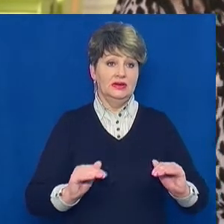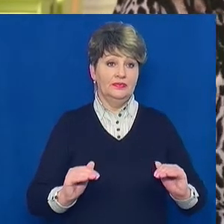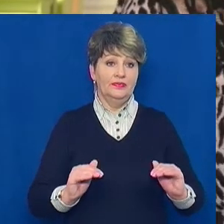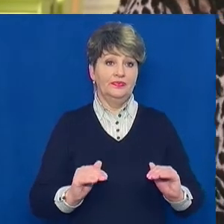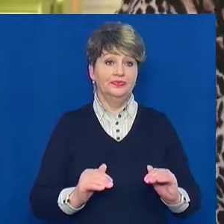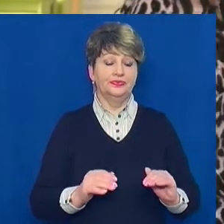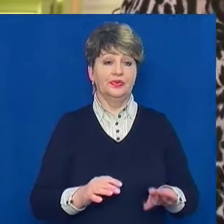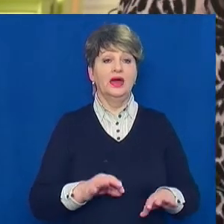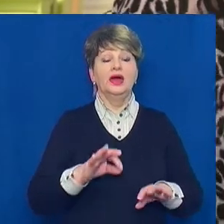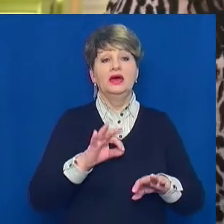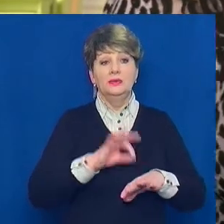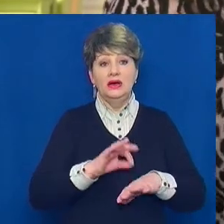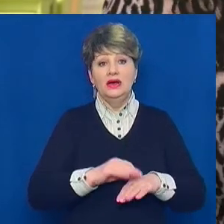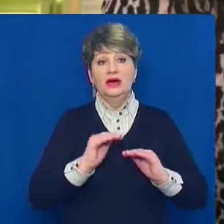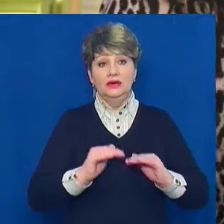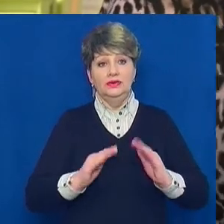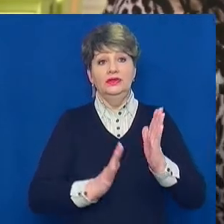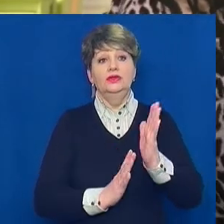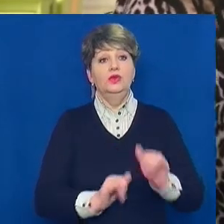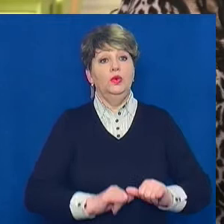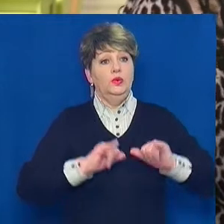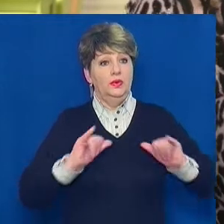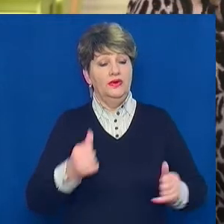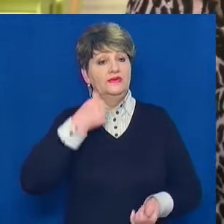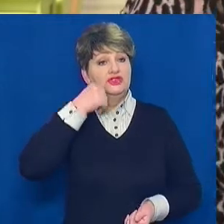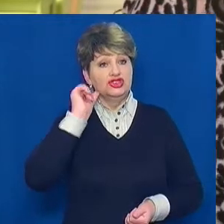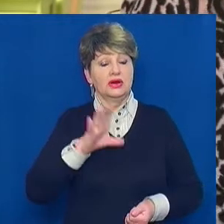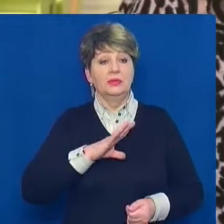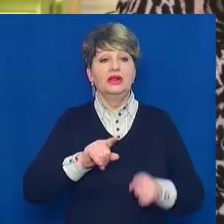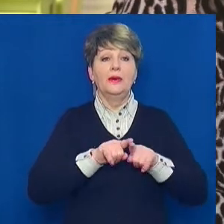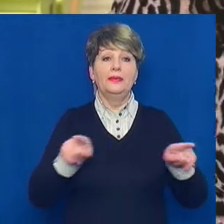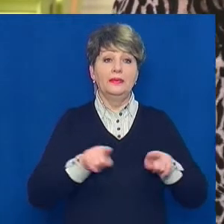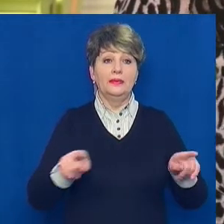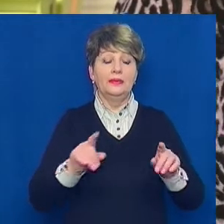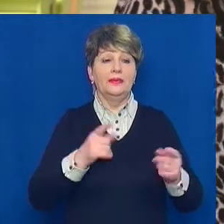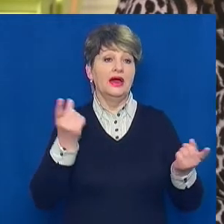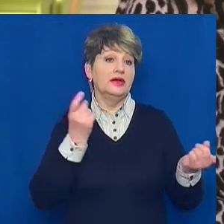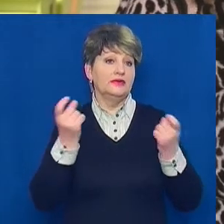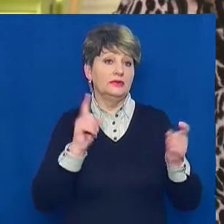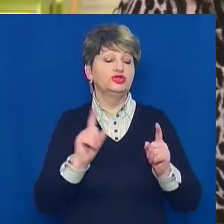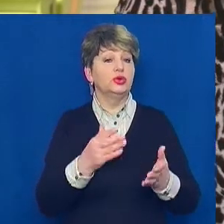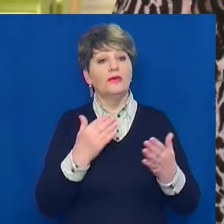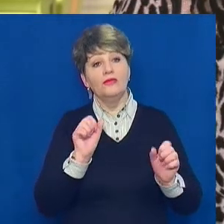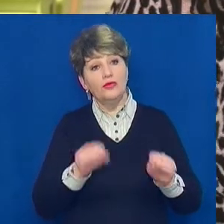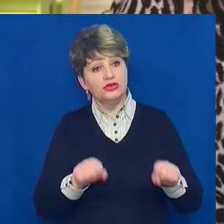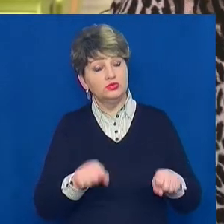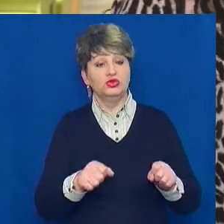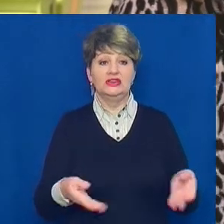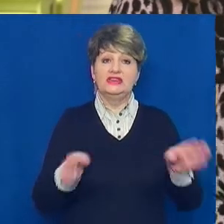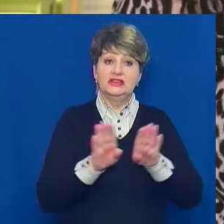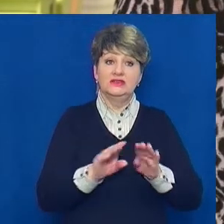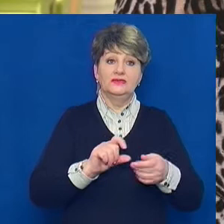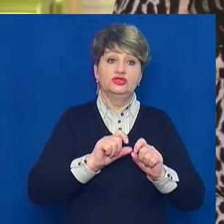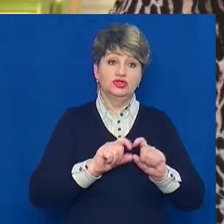захворювання збільшилася. Тим більше, що вчора була поширена інформація про те, що, ймовірно, закриють школи, то сьогодні